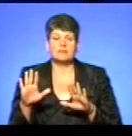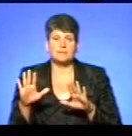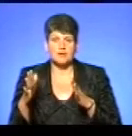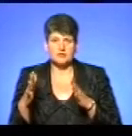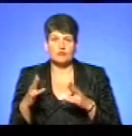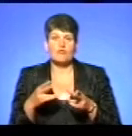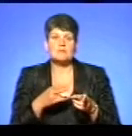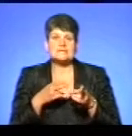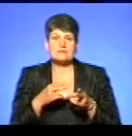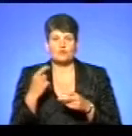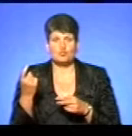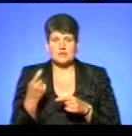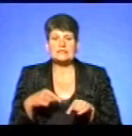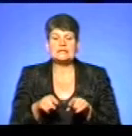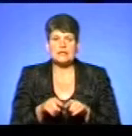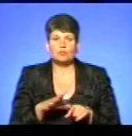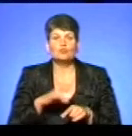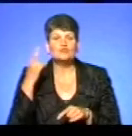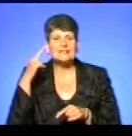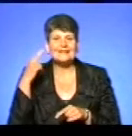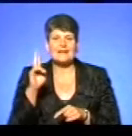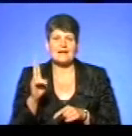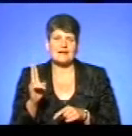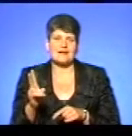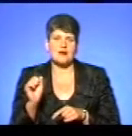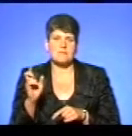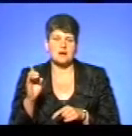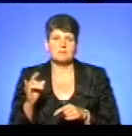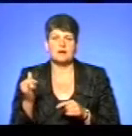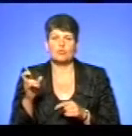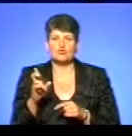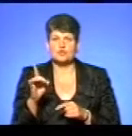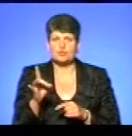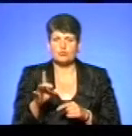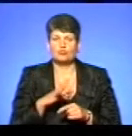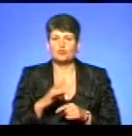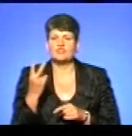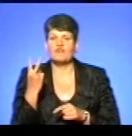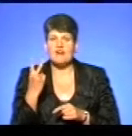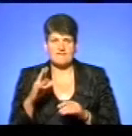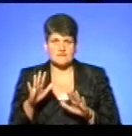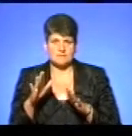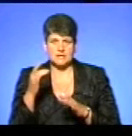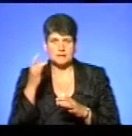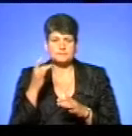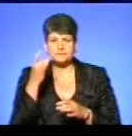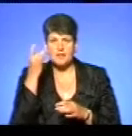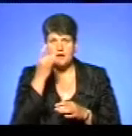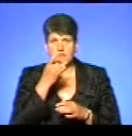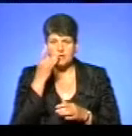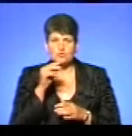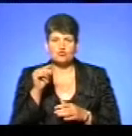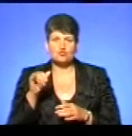в Мисливському господарстві також це був дикій кабан. От, тепер в Бучацькому районі було на два випадки африканської шуми свиней. Це